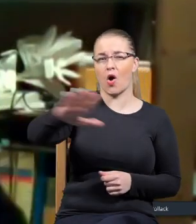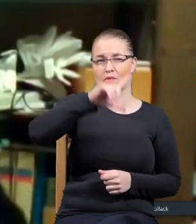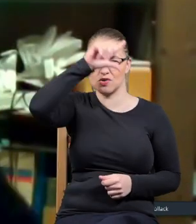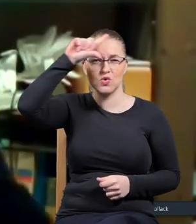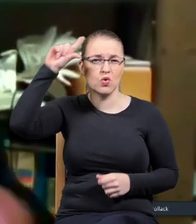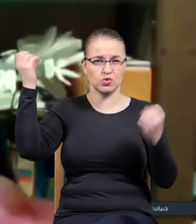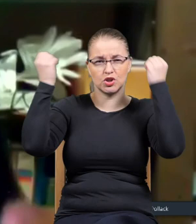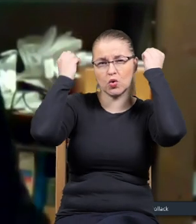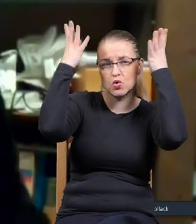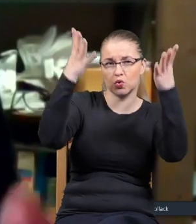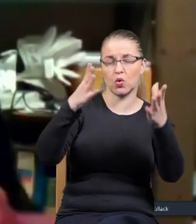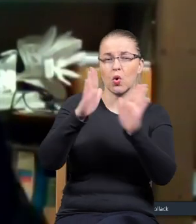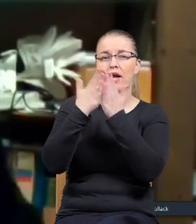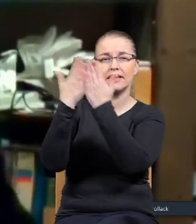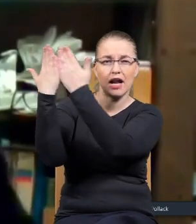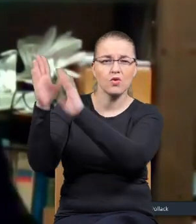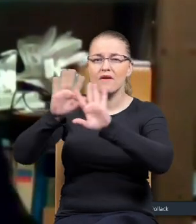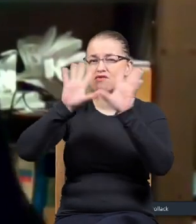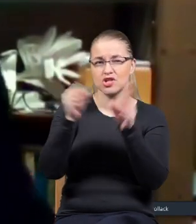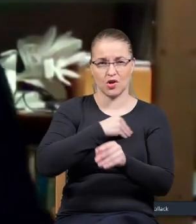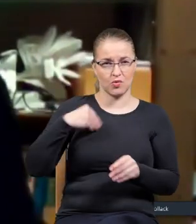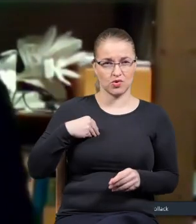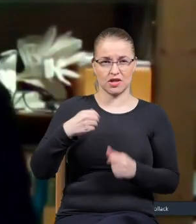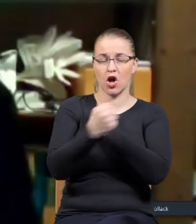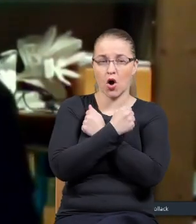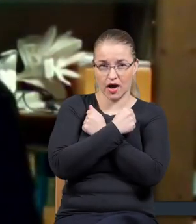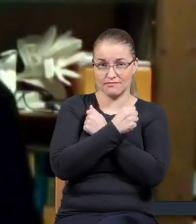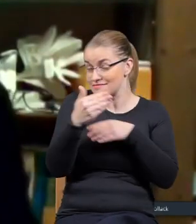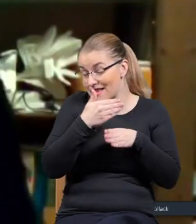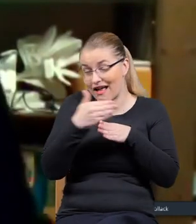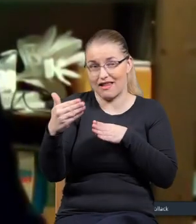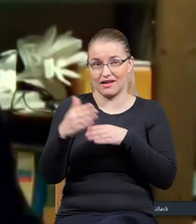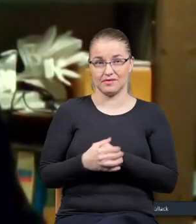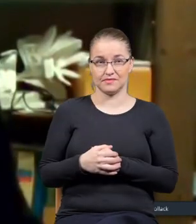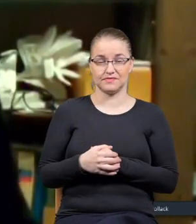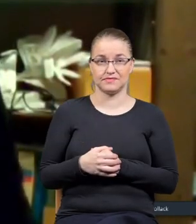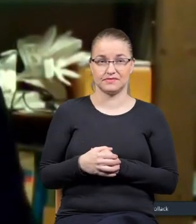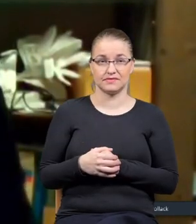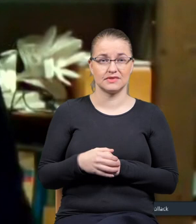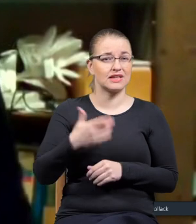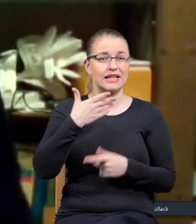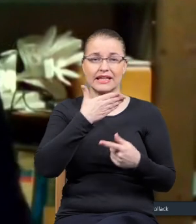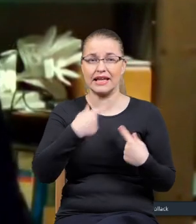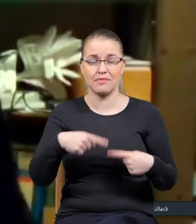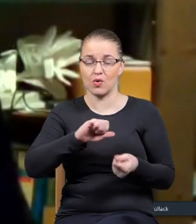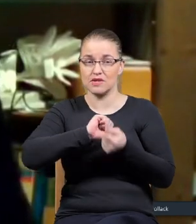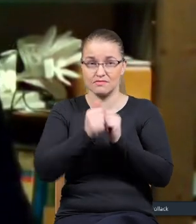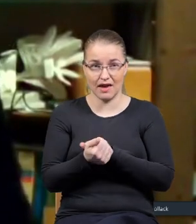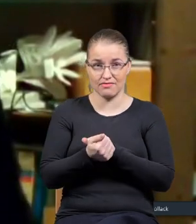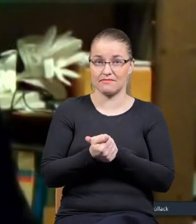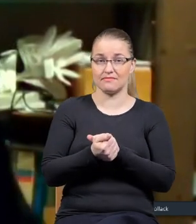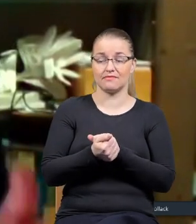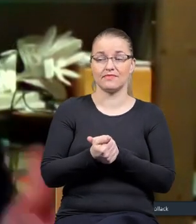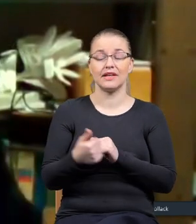kulturę, literaturę, wszystko i w dalszym ciągu. Przecież to się nie zmieniło, wręcz przeciwnie.